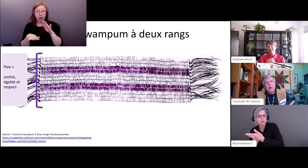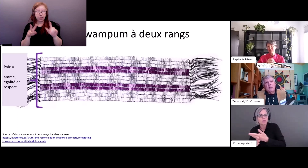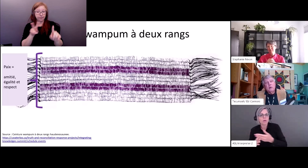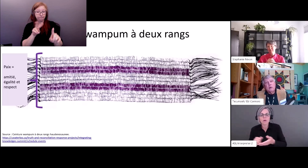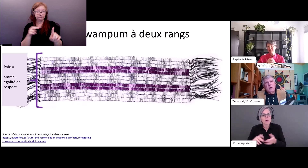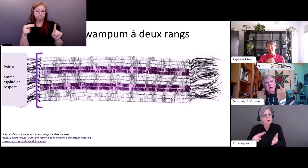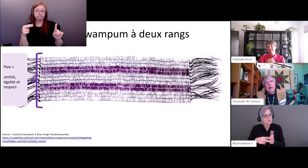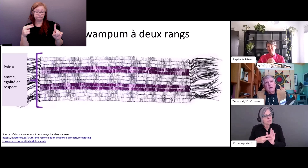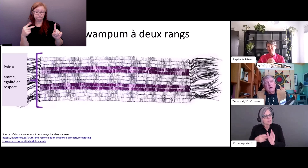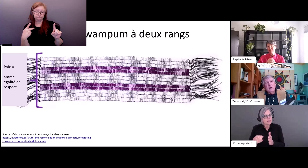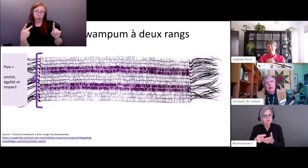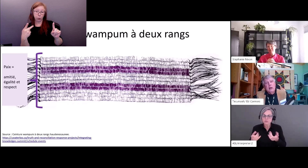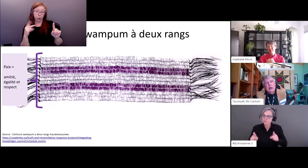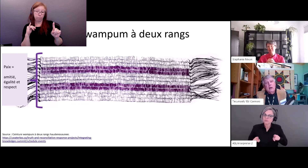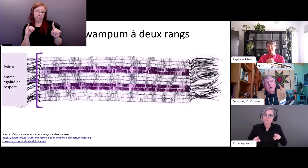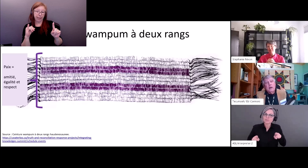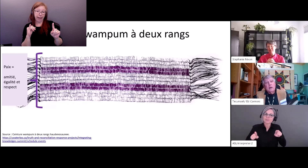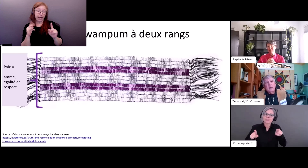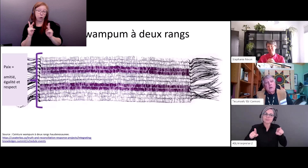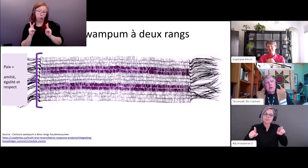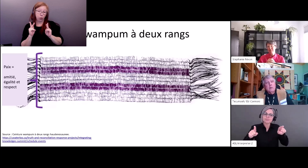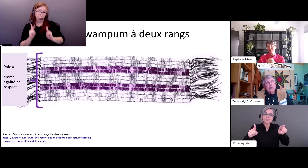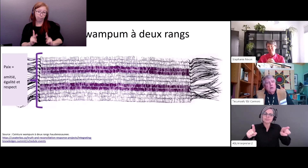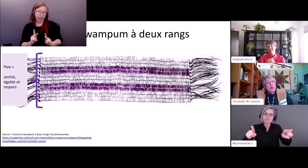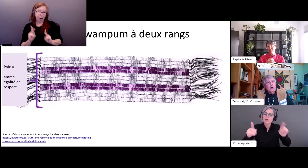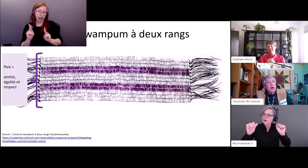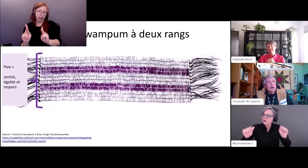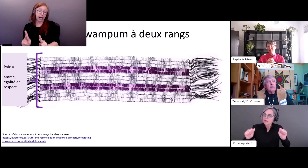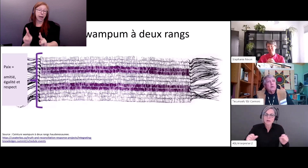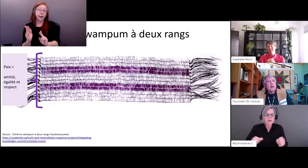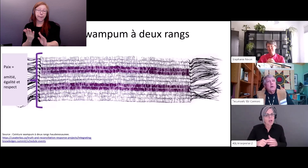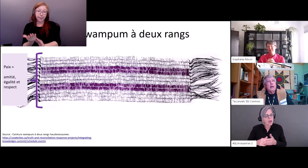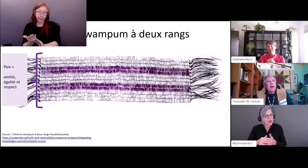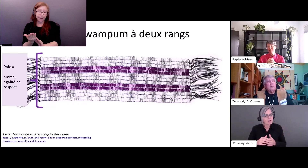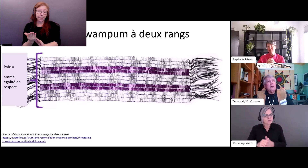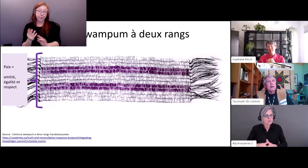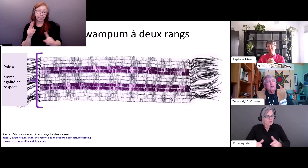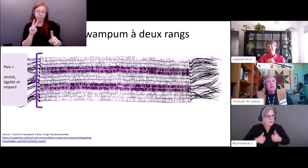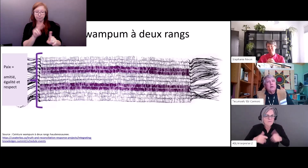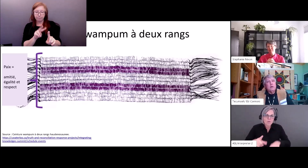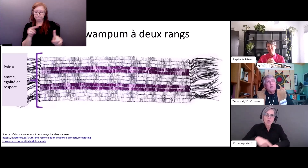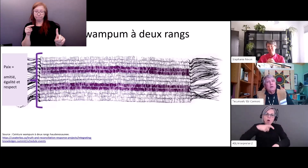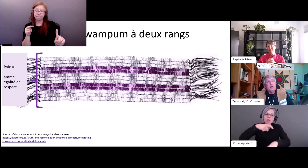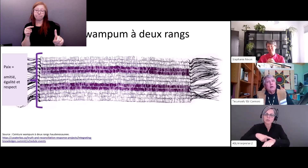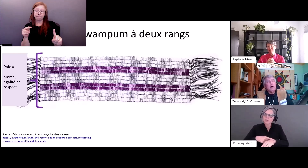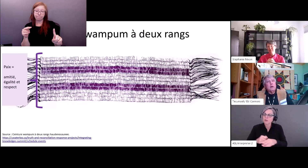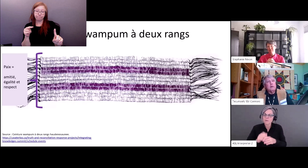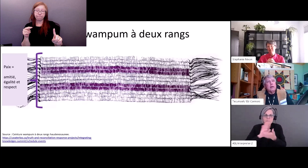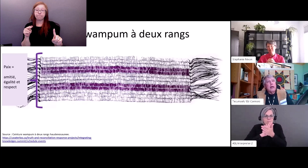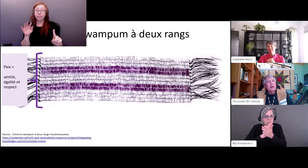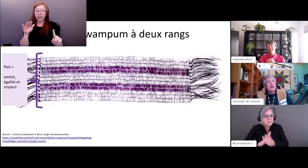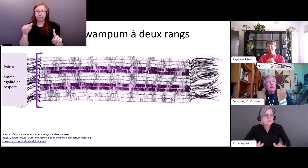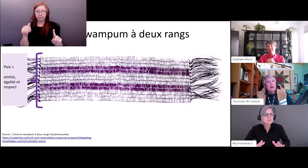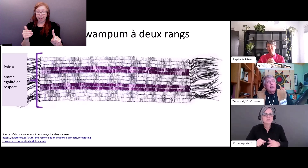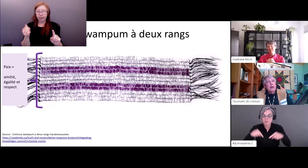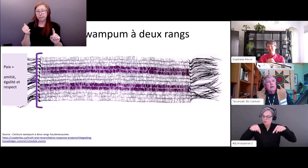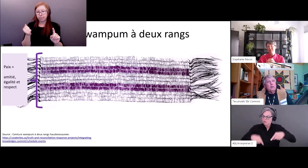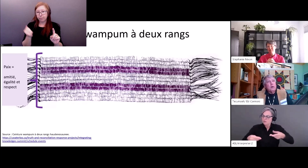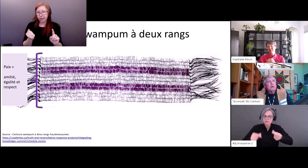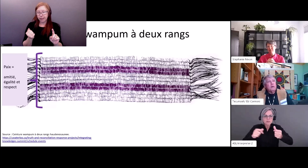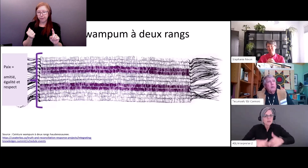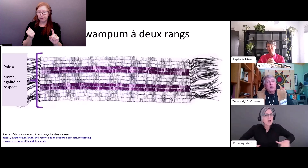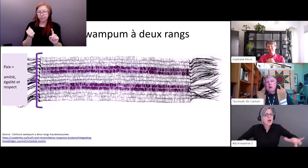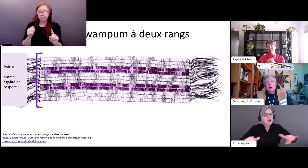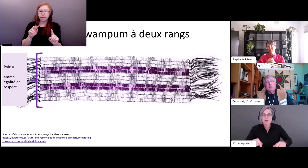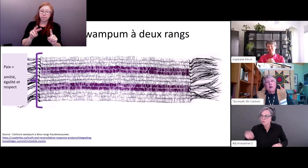bien en paix et en prospérité avec les uns avec les autres et on peut utiliser tout ce que nous avons tout ce qu'on nous donne